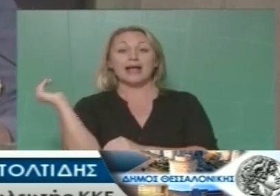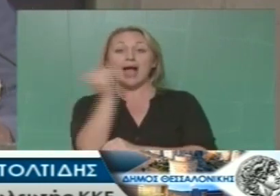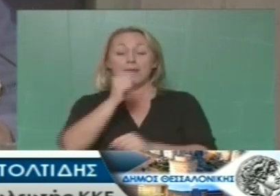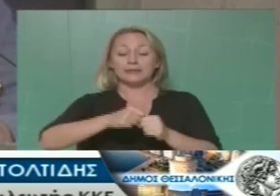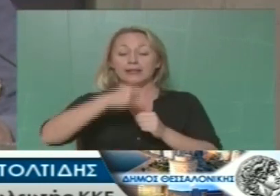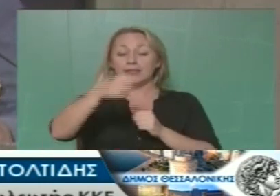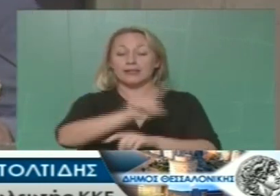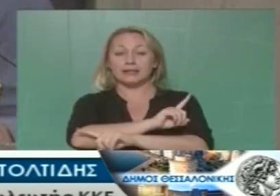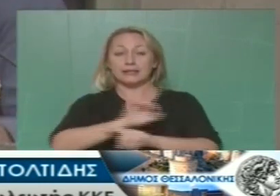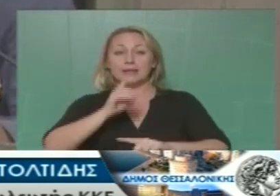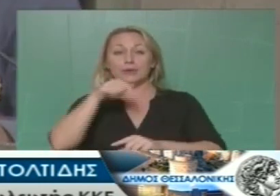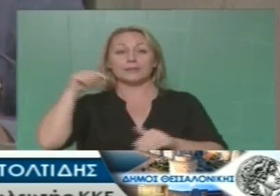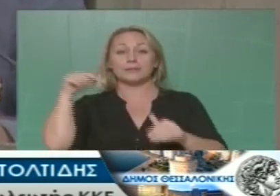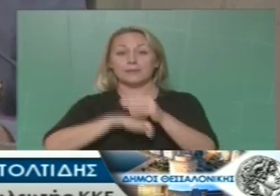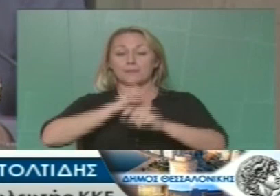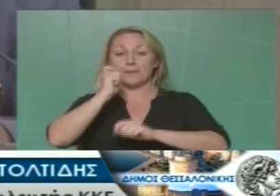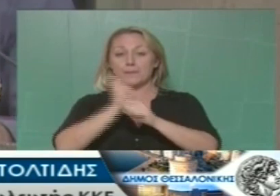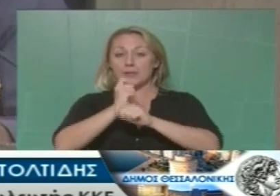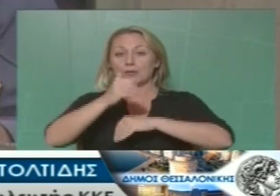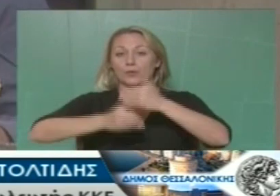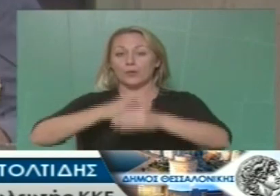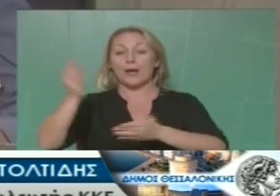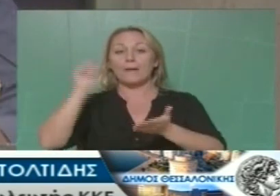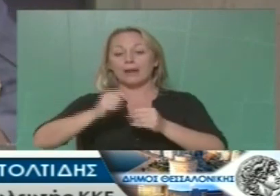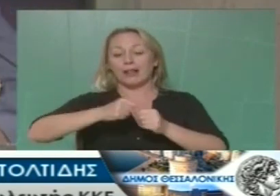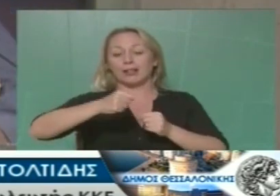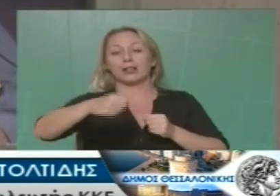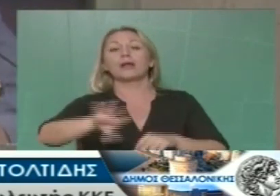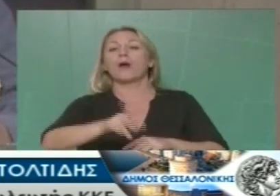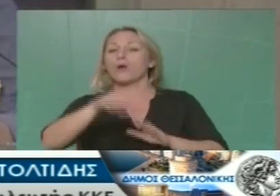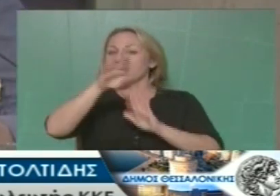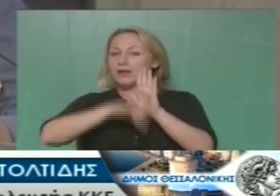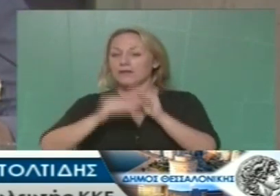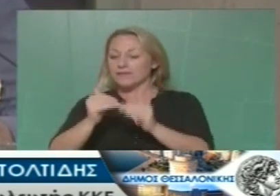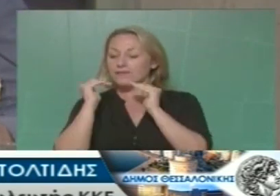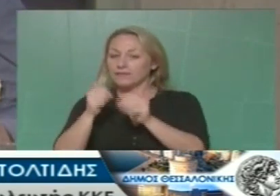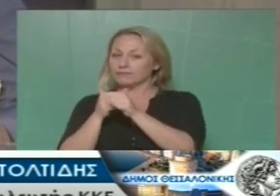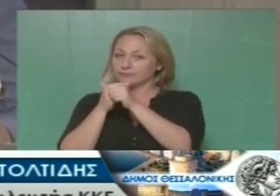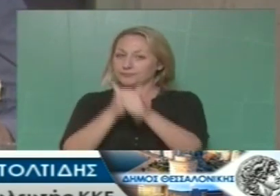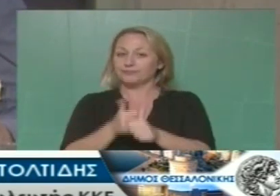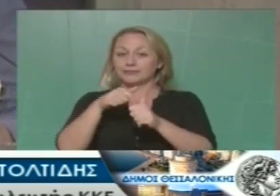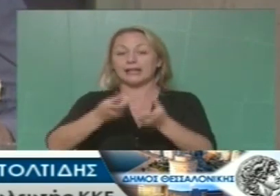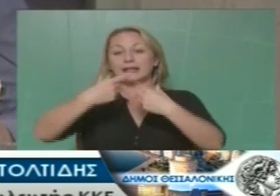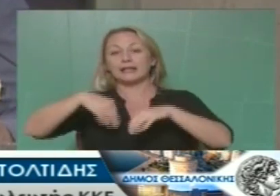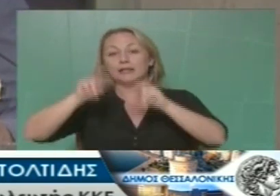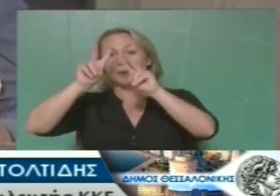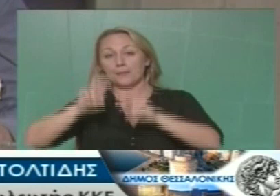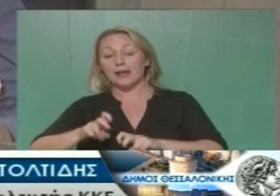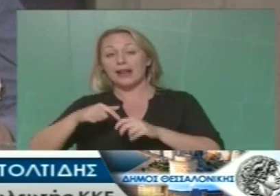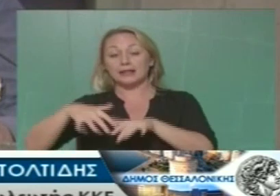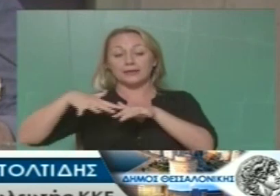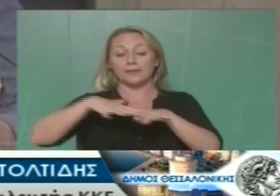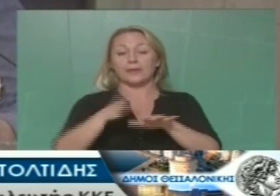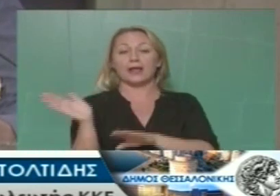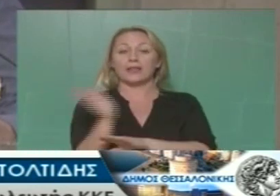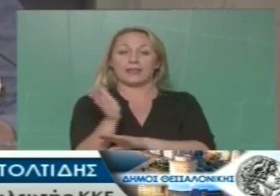να προχωρήσουν τα έργα ολοκλήρους του Μετρό χωρίς καμία νέα καθυστέρηση ούτε νέα χρονοδιαγράμματα να ξεκινήσουν μελέτες επέκδεσης του Μετρό στις άλλες